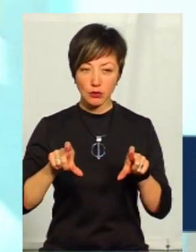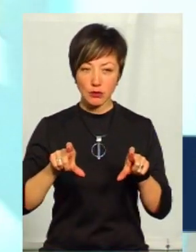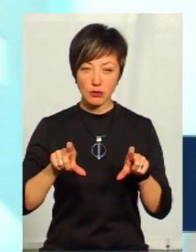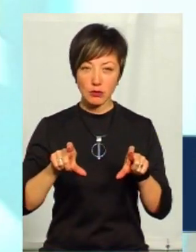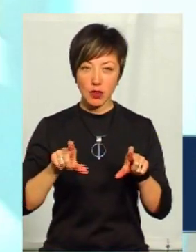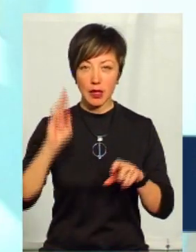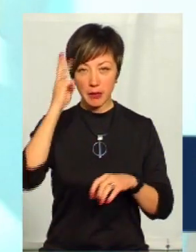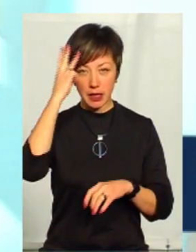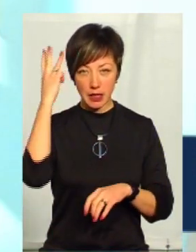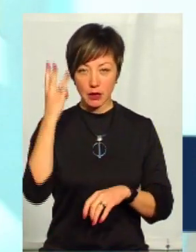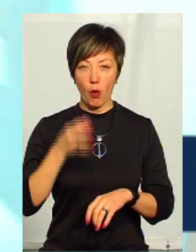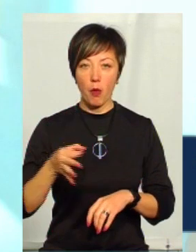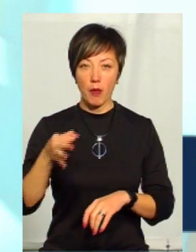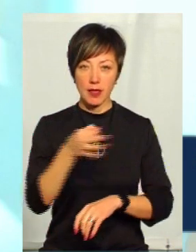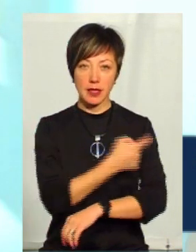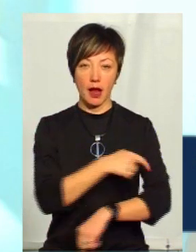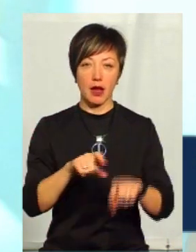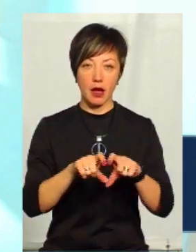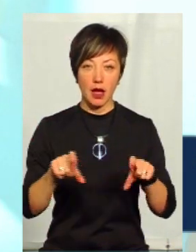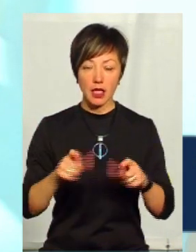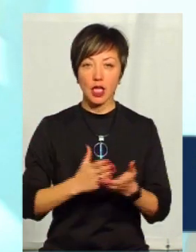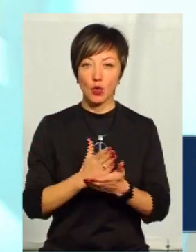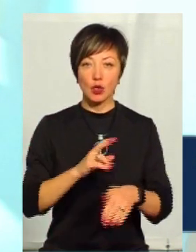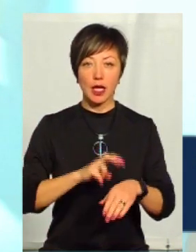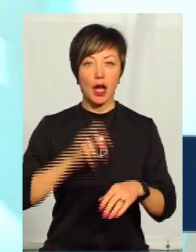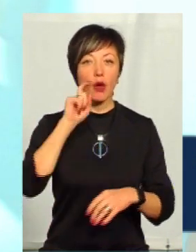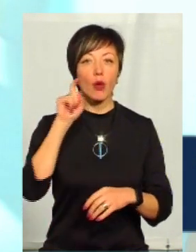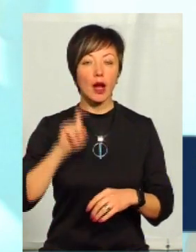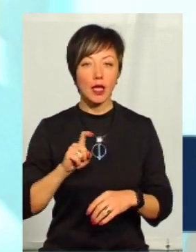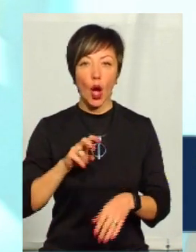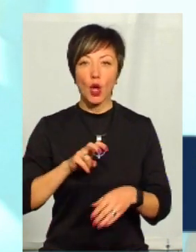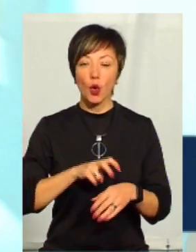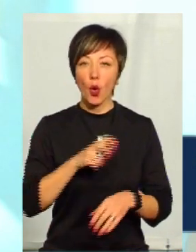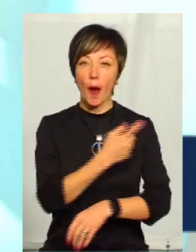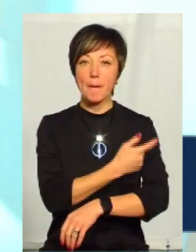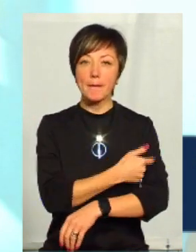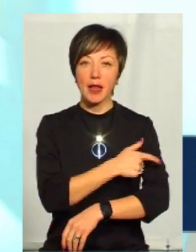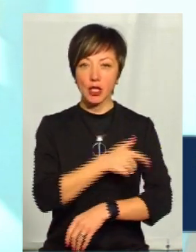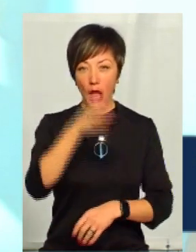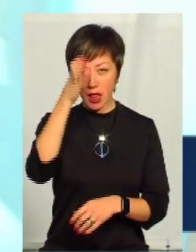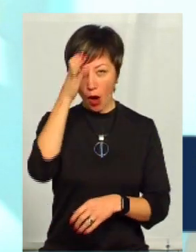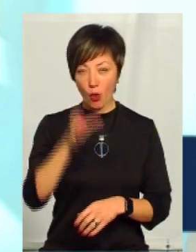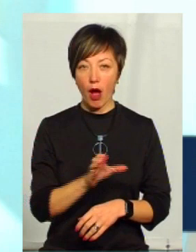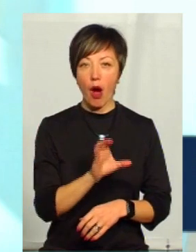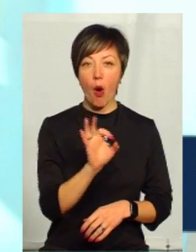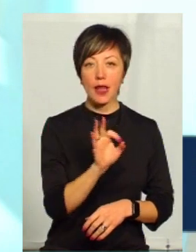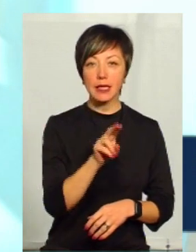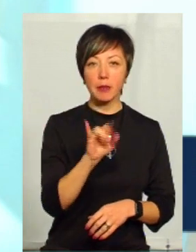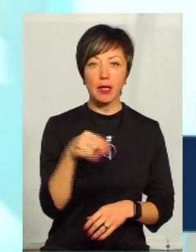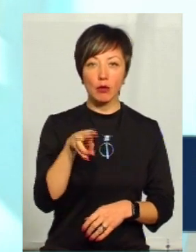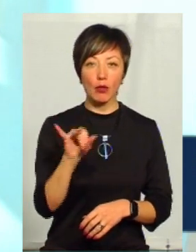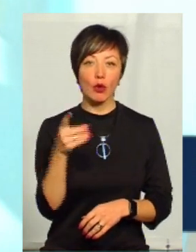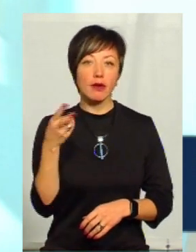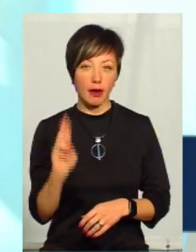підприємства Хмельницька обласна лікарня, заслужений лікар України, доктор медичних наук Олексій Підмурняк.